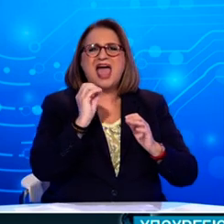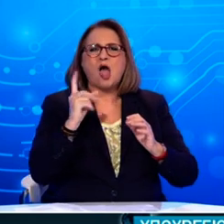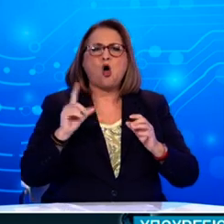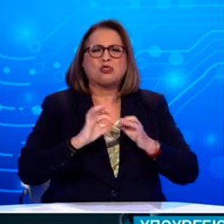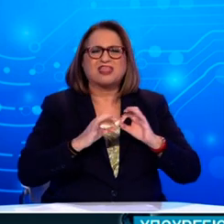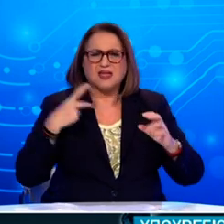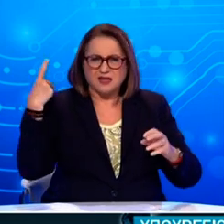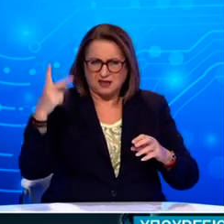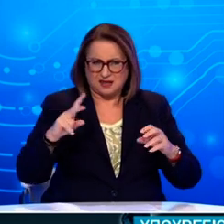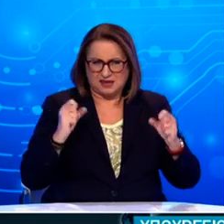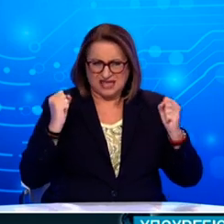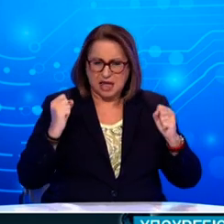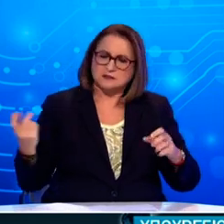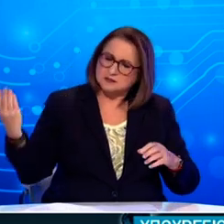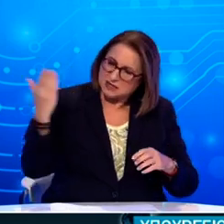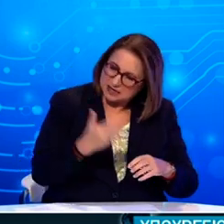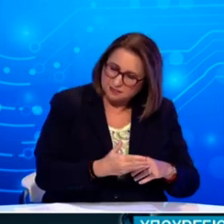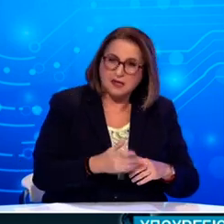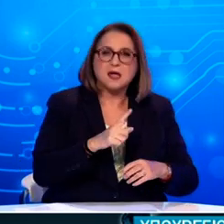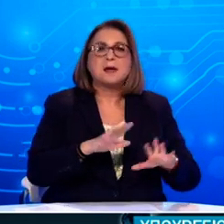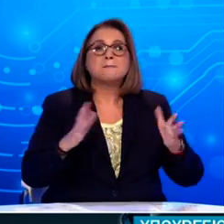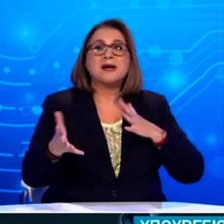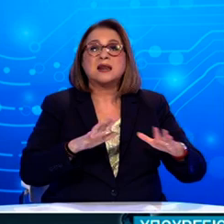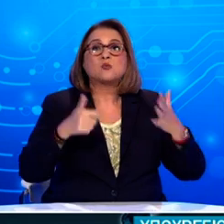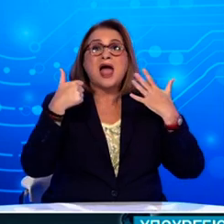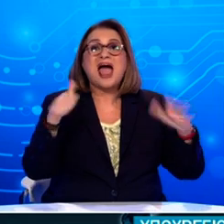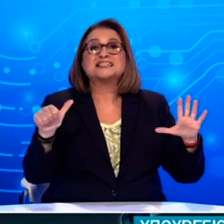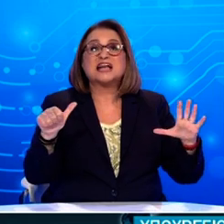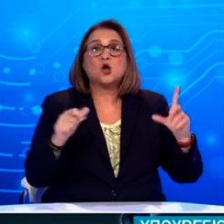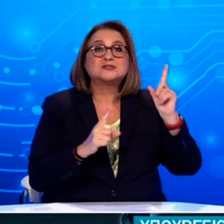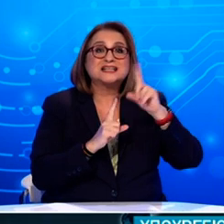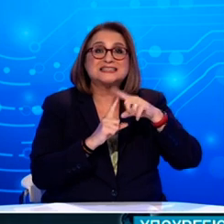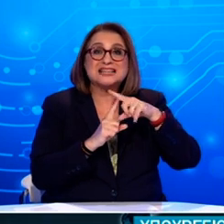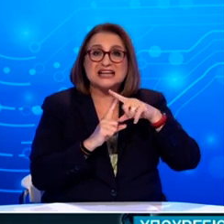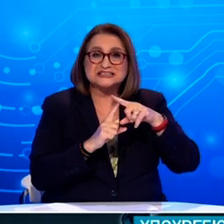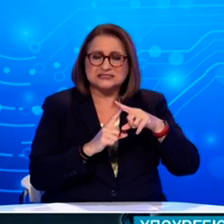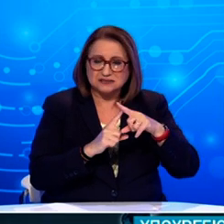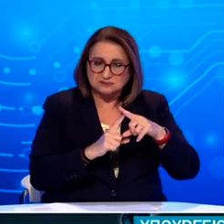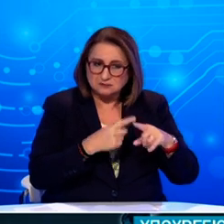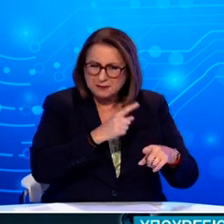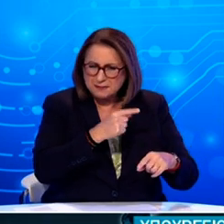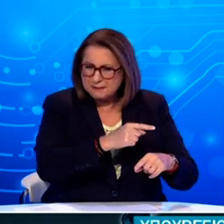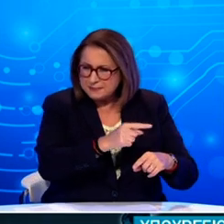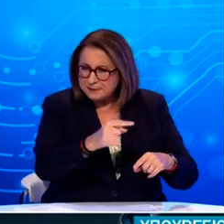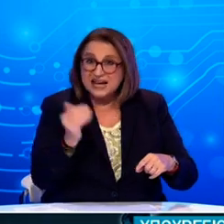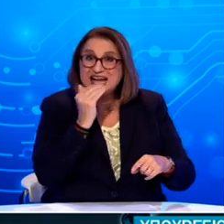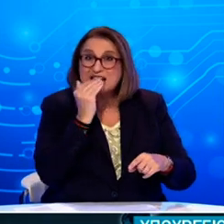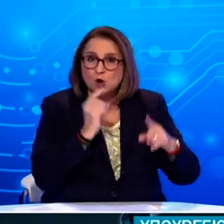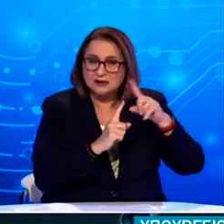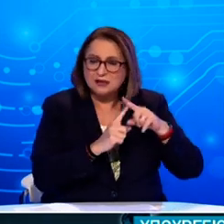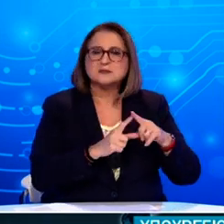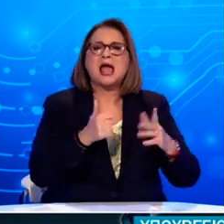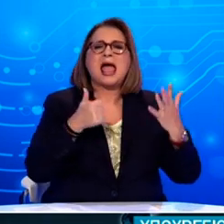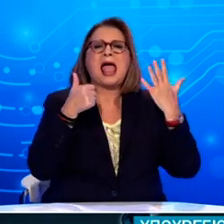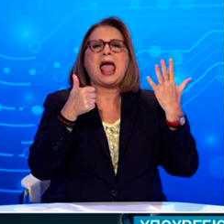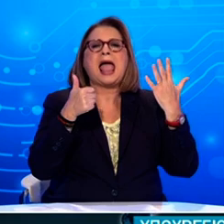περίπου τα 600 rapid test και μέχρι τις 4 η ώρα είχαμε εξαιρετικά περίπου 1% των ατόμων που διαγνώστηκαν.